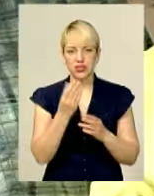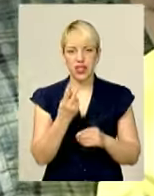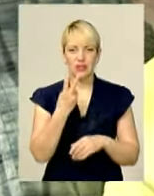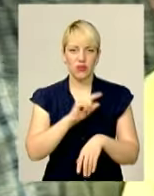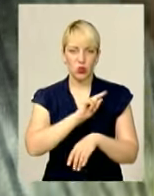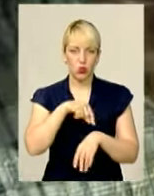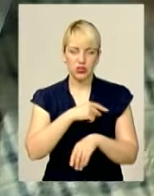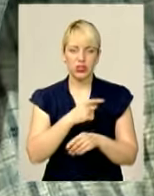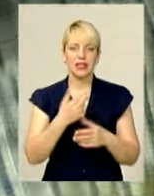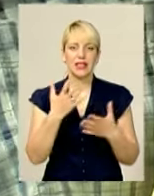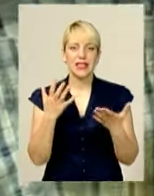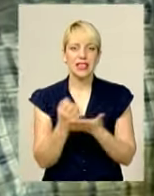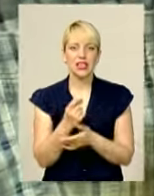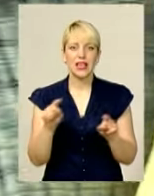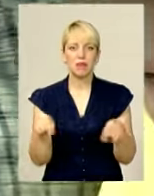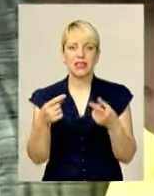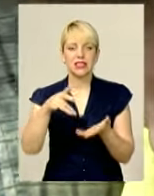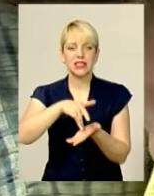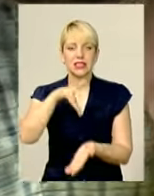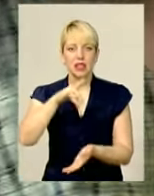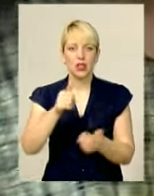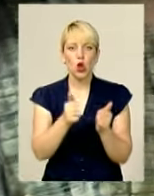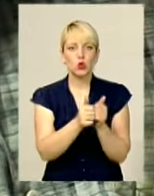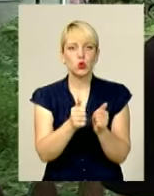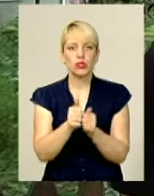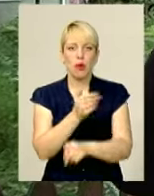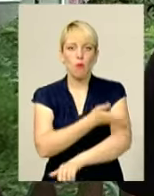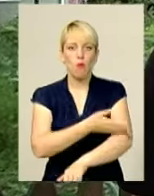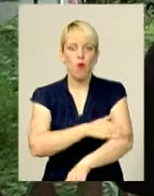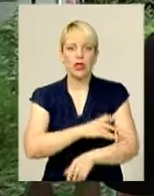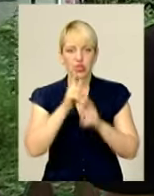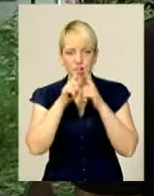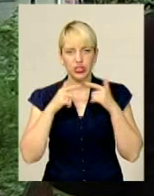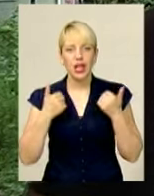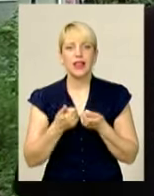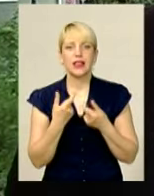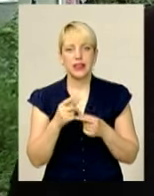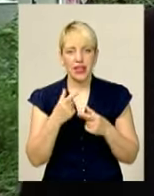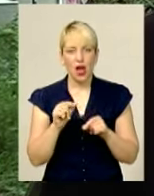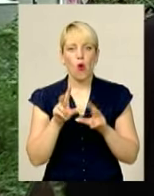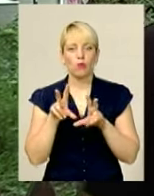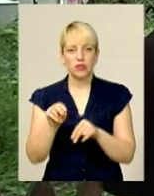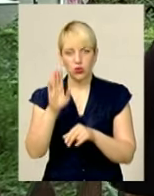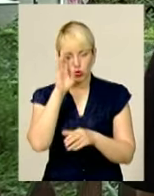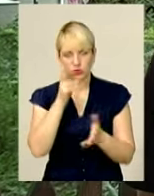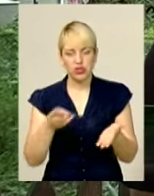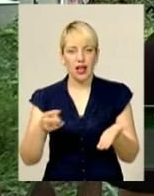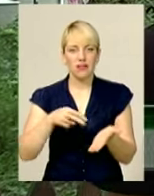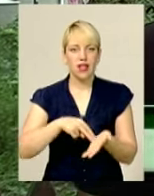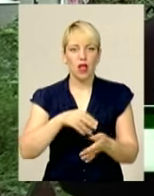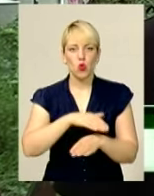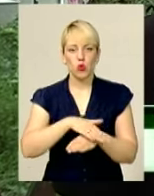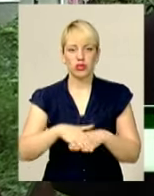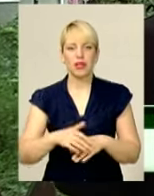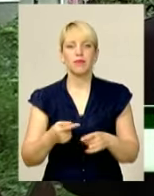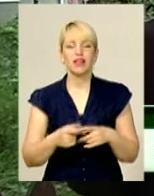нарешті знайшли реабілітаційний центр у сусідній Польщі, де хлопчика обіцяють поставити на ноги. Вкладаємо все